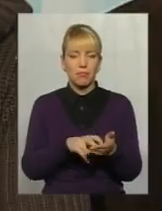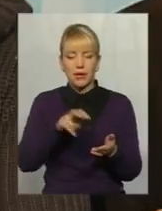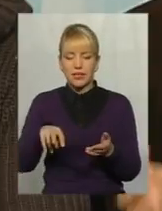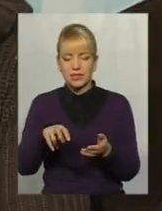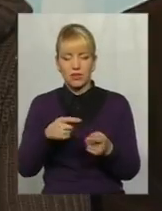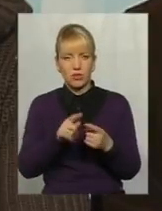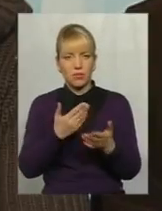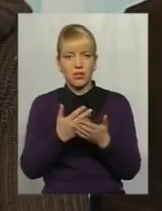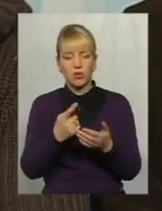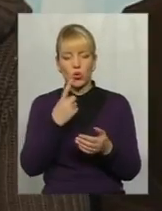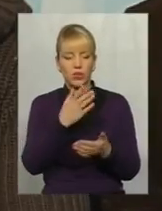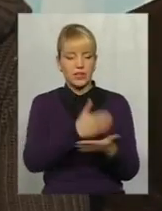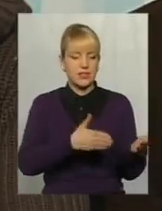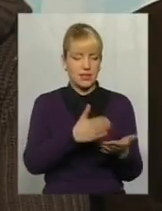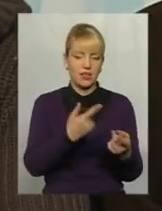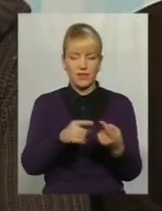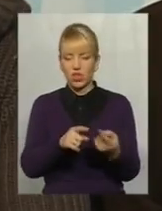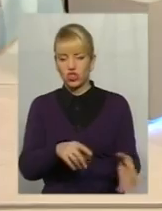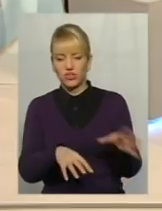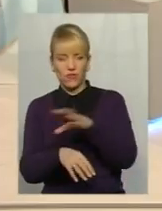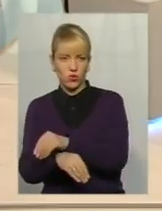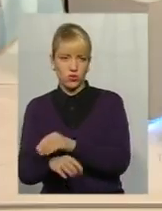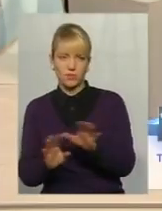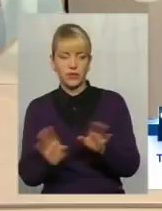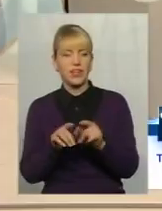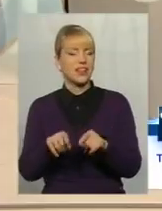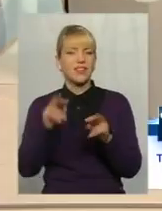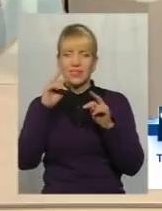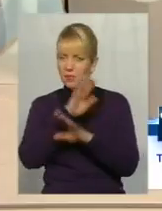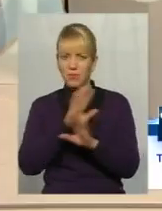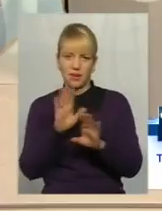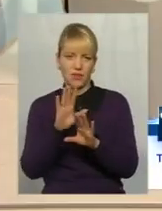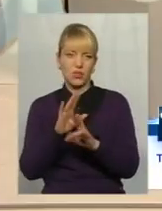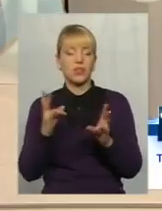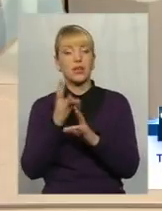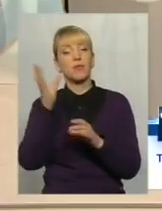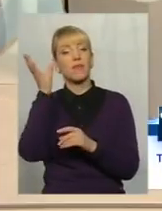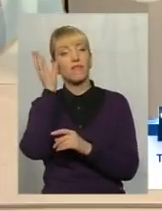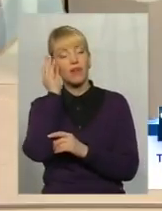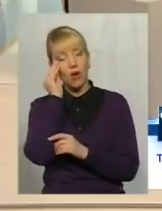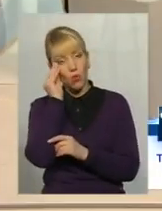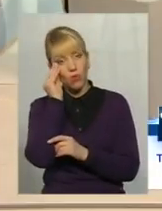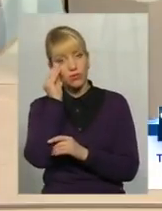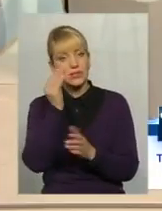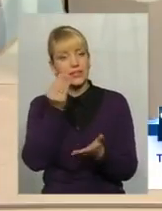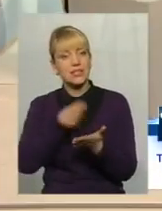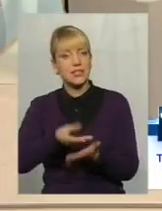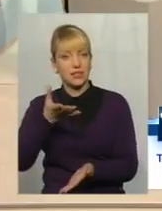давайте масово інші включимо, це теж неправильно. Тут треба враховувати, дійсно, цінність,